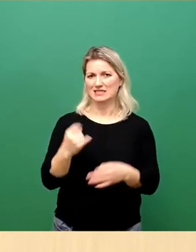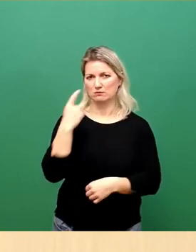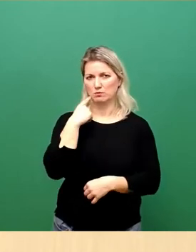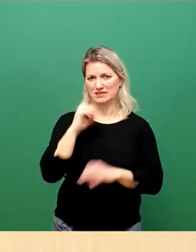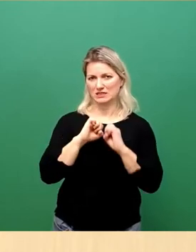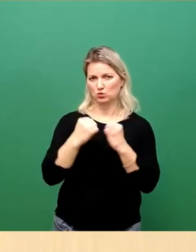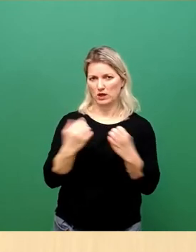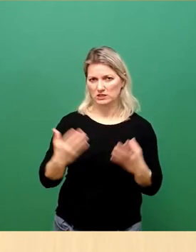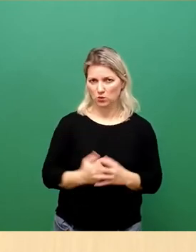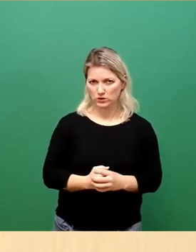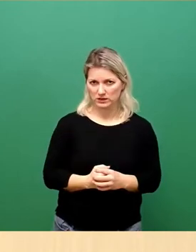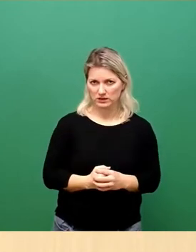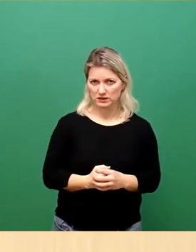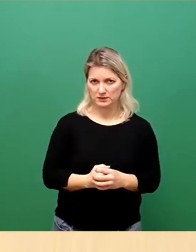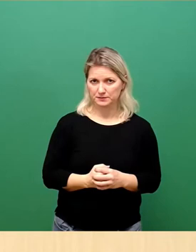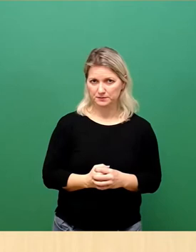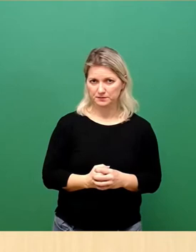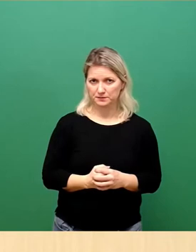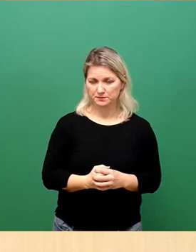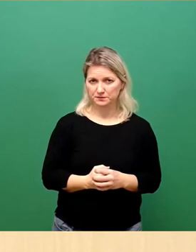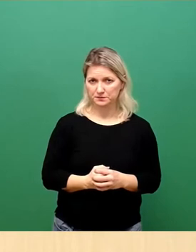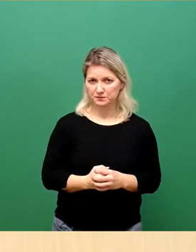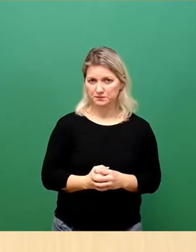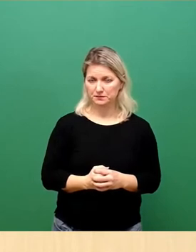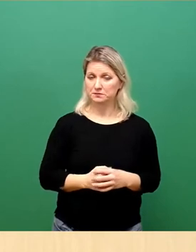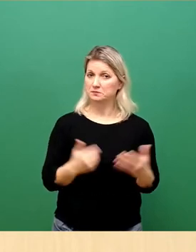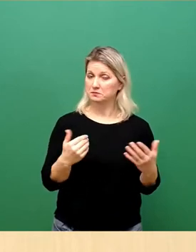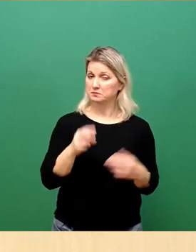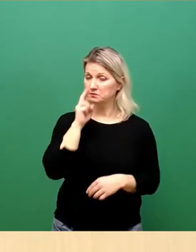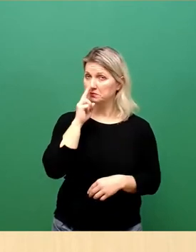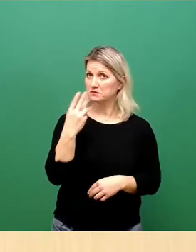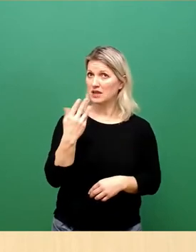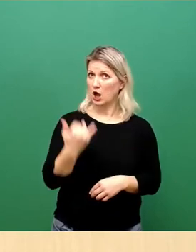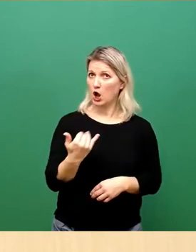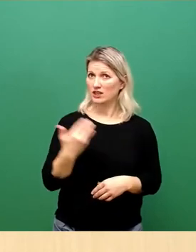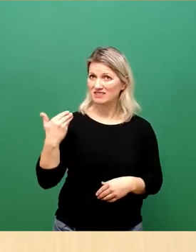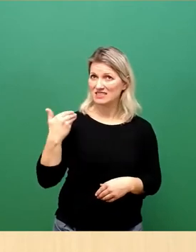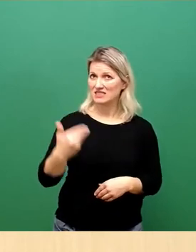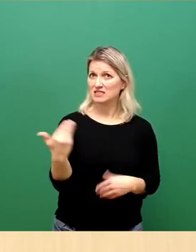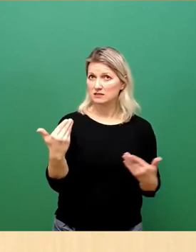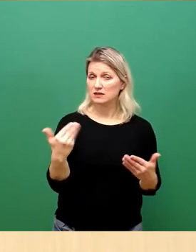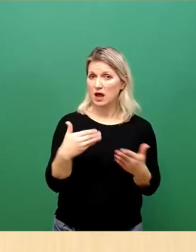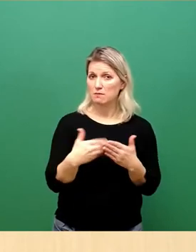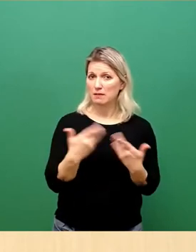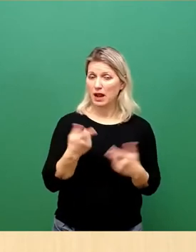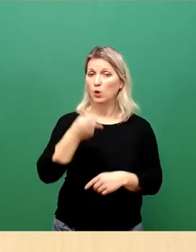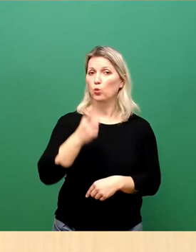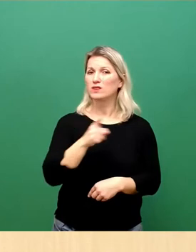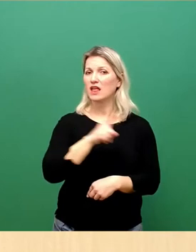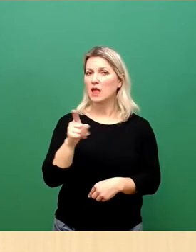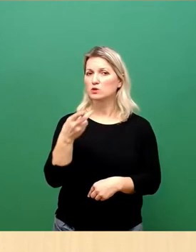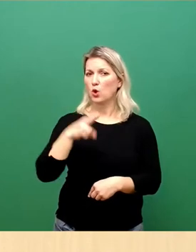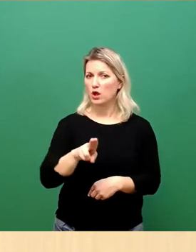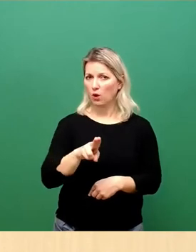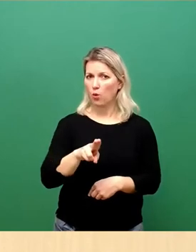Wenn Sie dem heute so folgen können, wären auch die 100.000 Euro für unbürokratisch sofortmaßam ein starkes